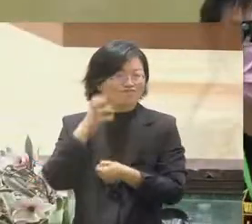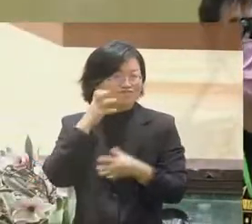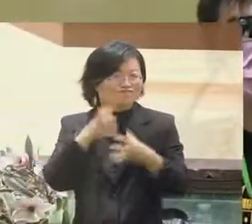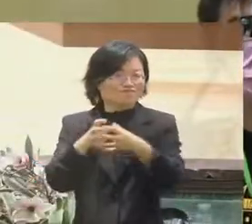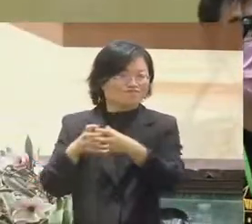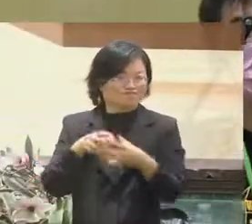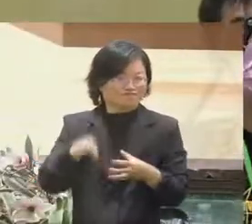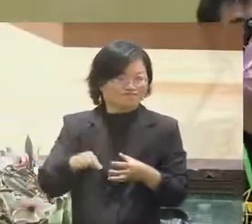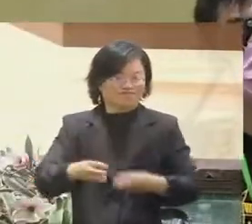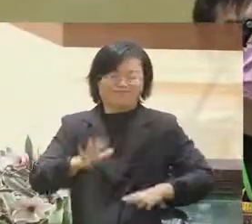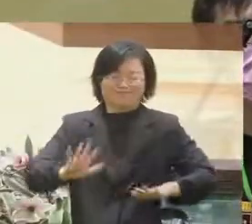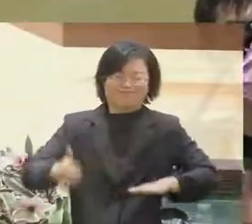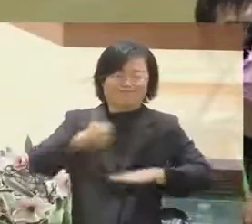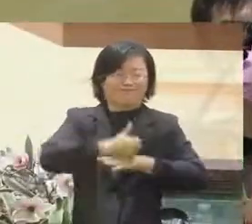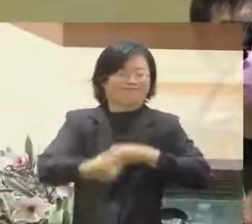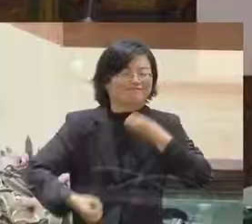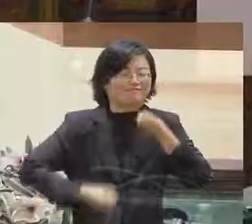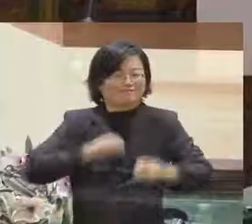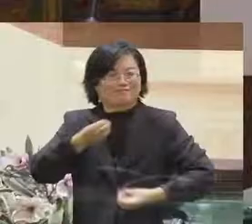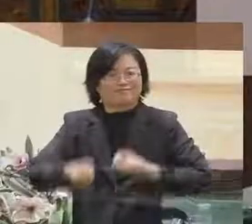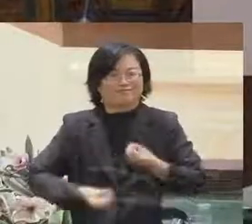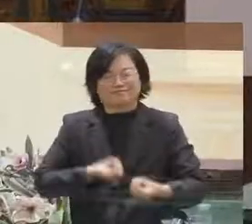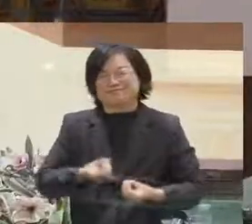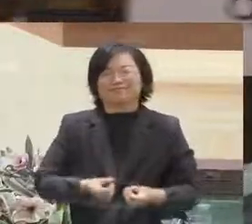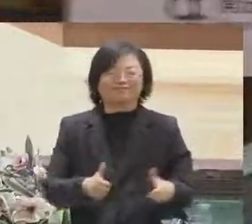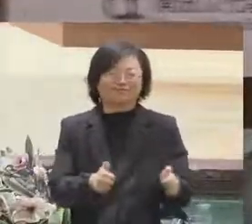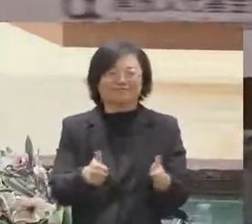熱烈的掌聲謝謝他們謝謝謝謝Kiam